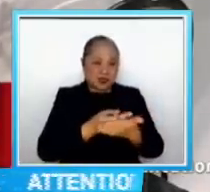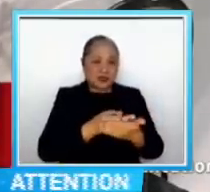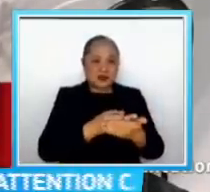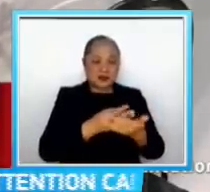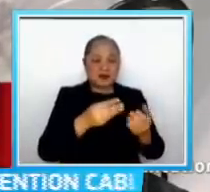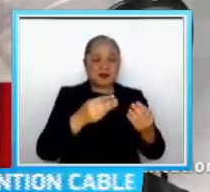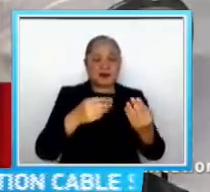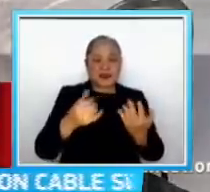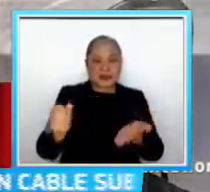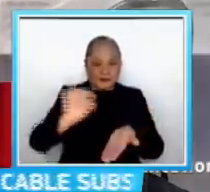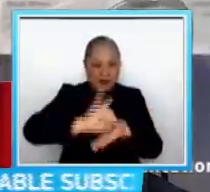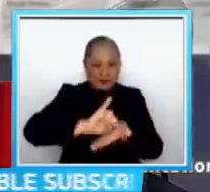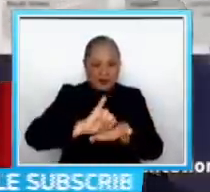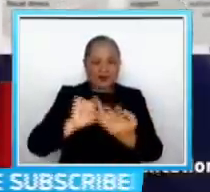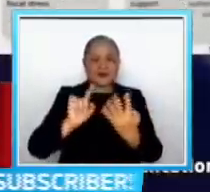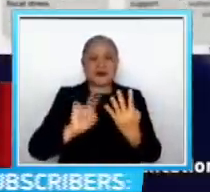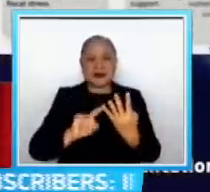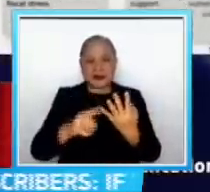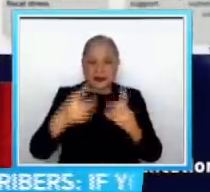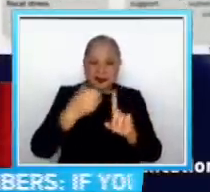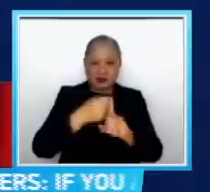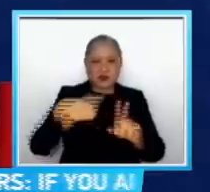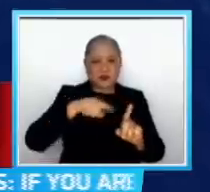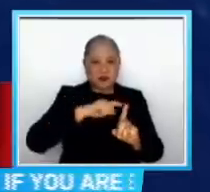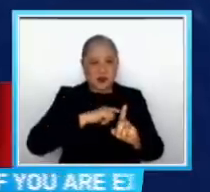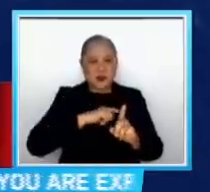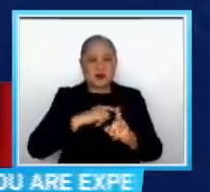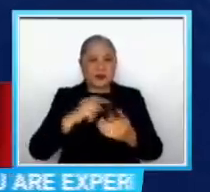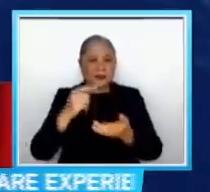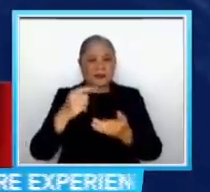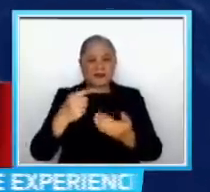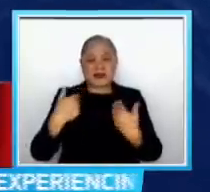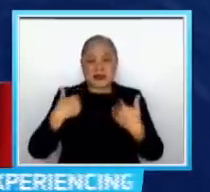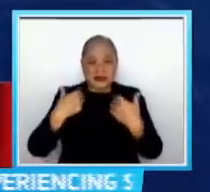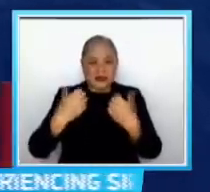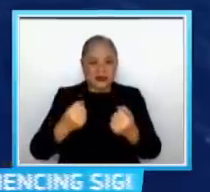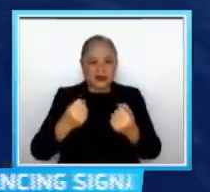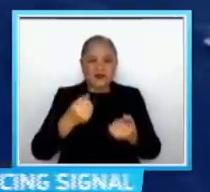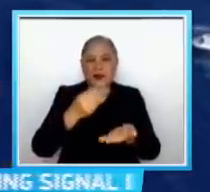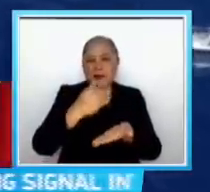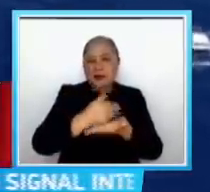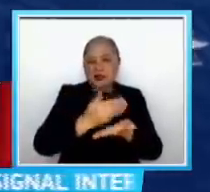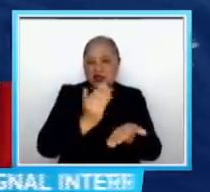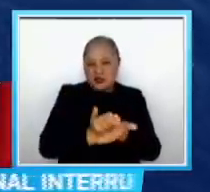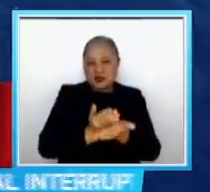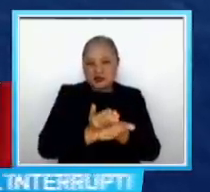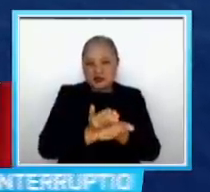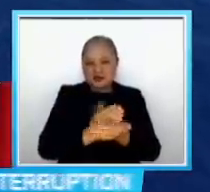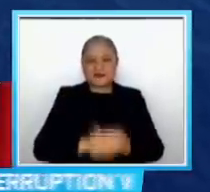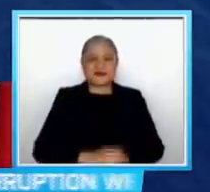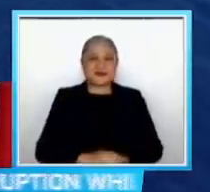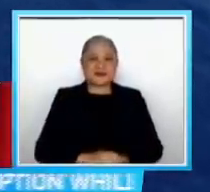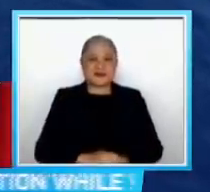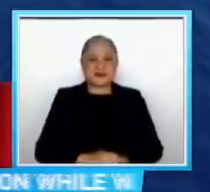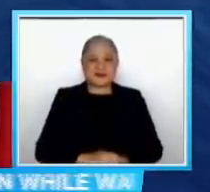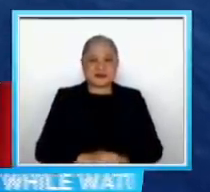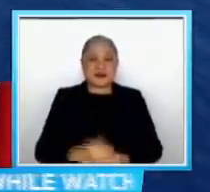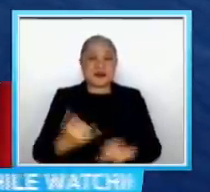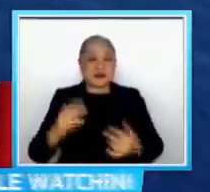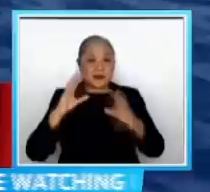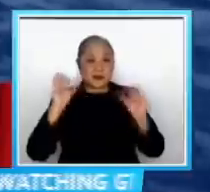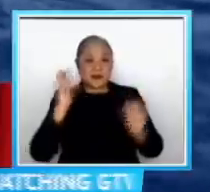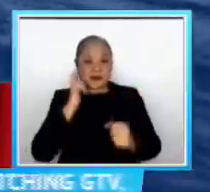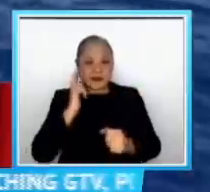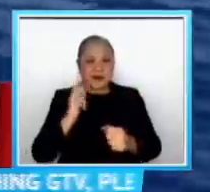and the impact on our fiscal health Sa gitna nito, pinalutang ng Pangulo ang tungkol sa Rectoreed Bank